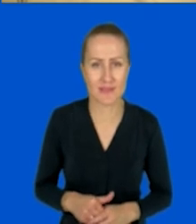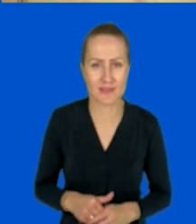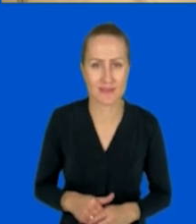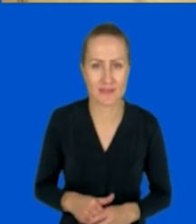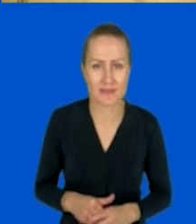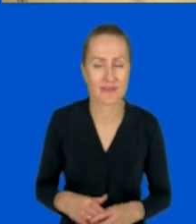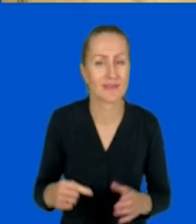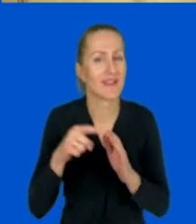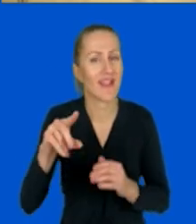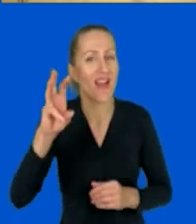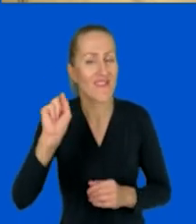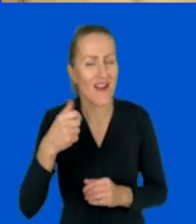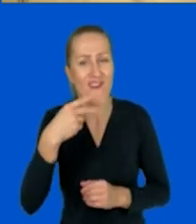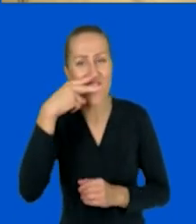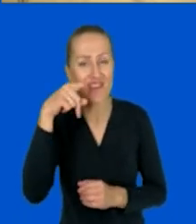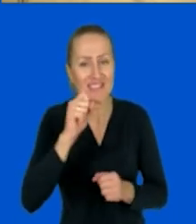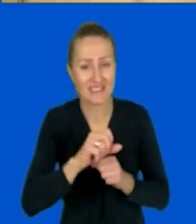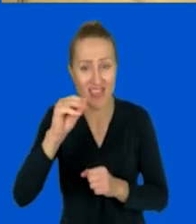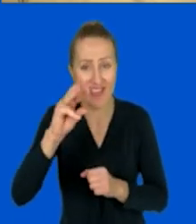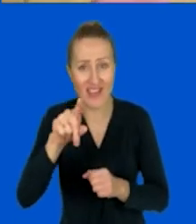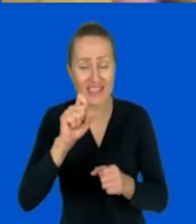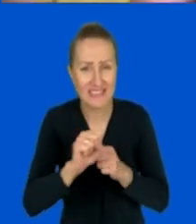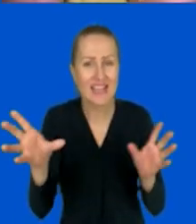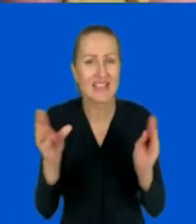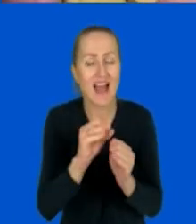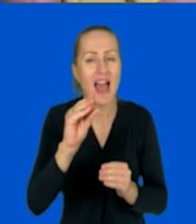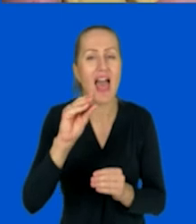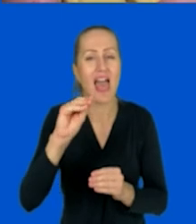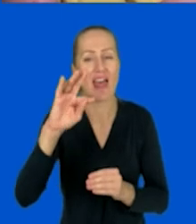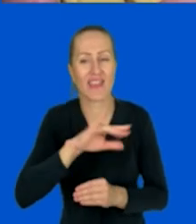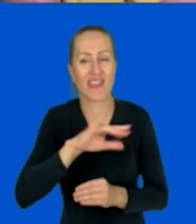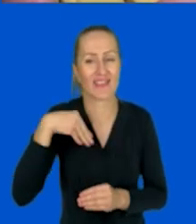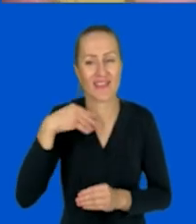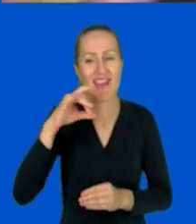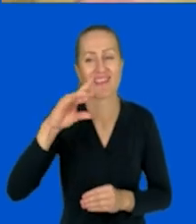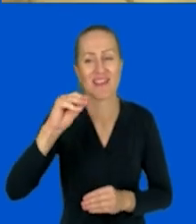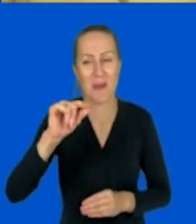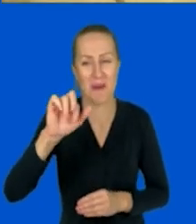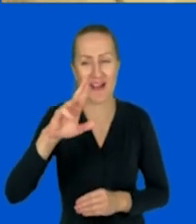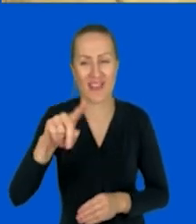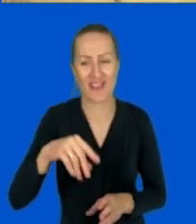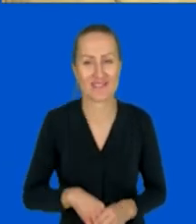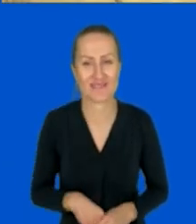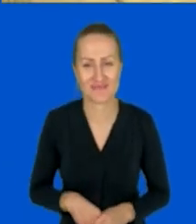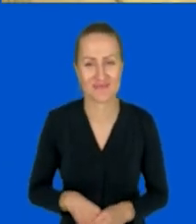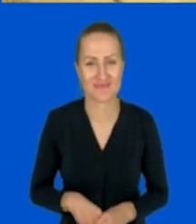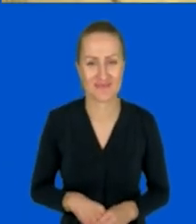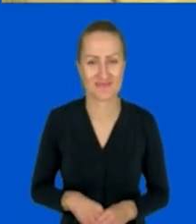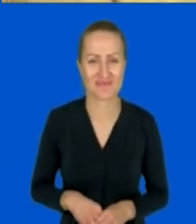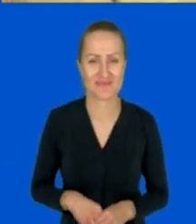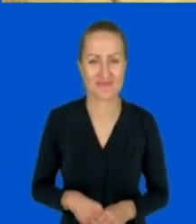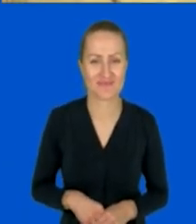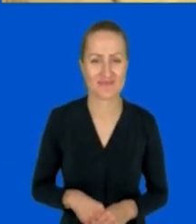zniknęła. Ewa, ja cię widzę, jeśli to ty razem z Eti jesteśmy Gepardami. No właśnie, bo jeżeli